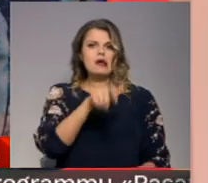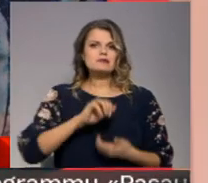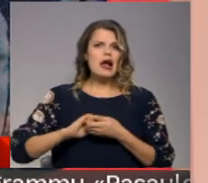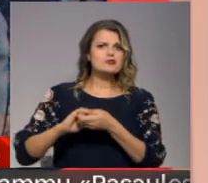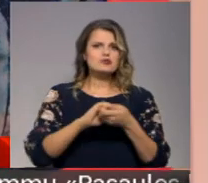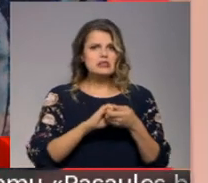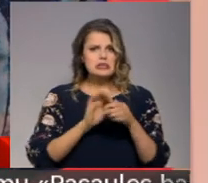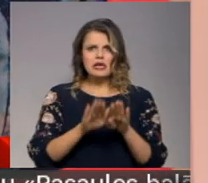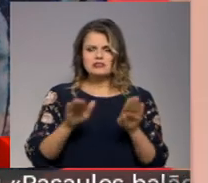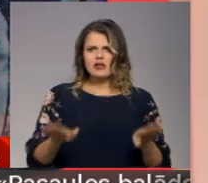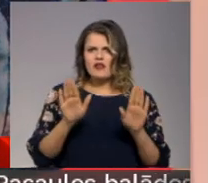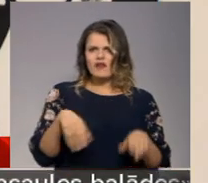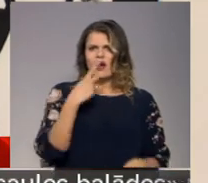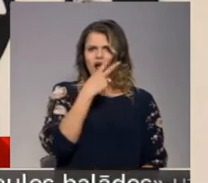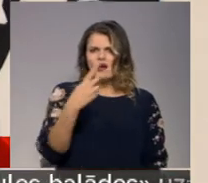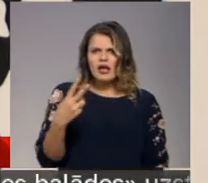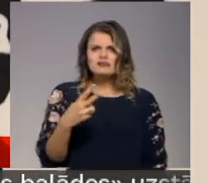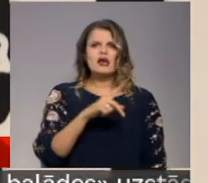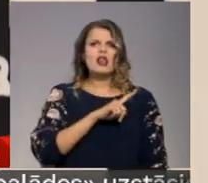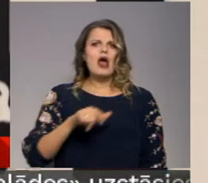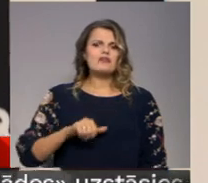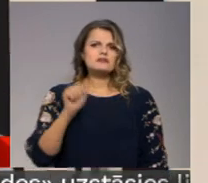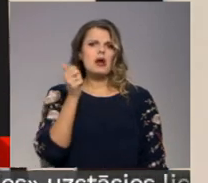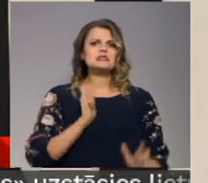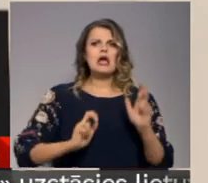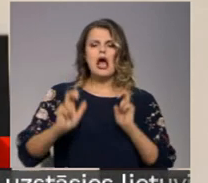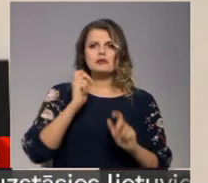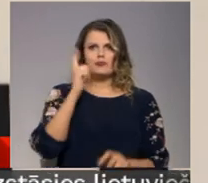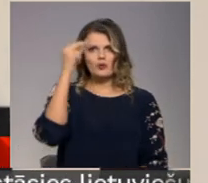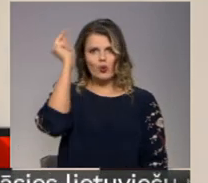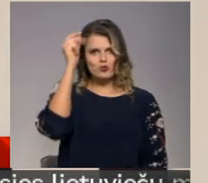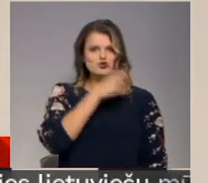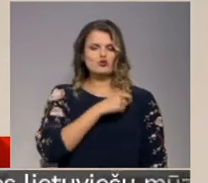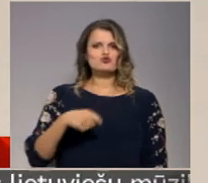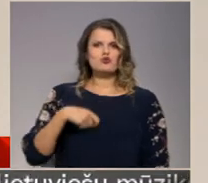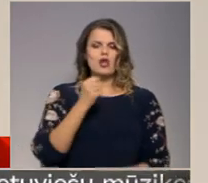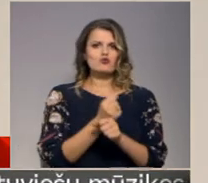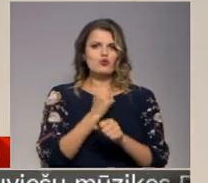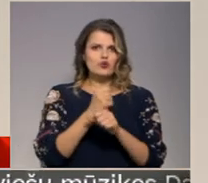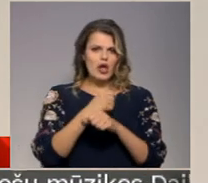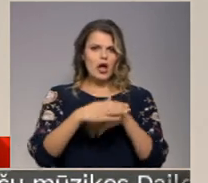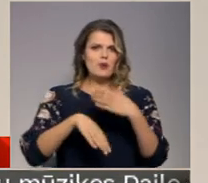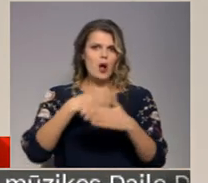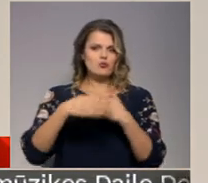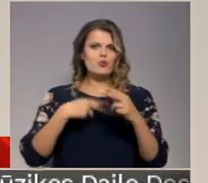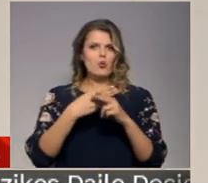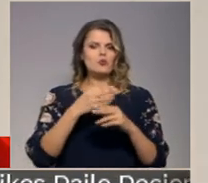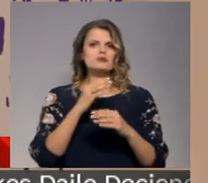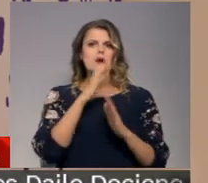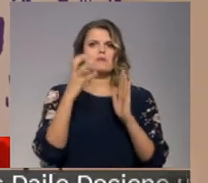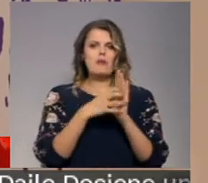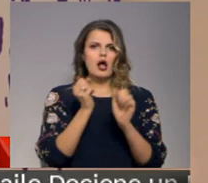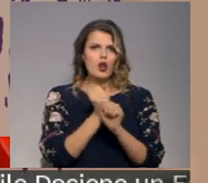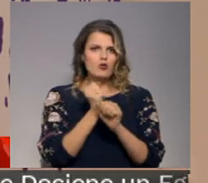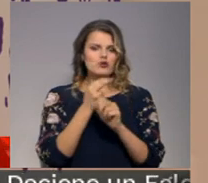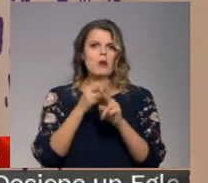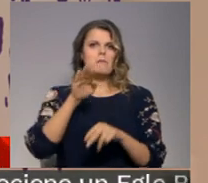arī mākslas akadēmijas pirmā kursa studentu gobelēni un bakalauru un maģistra diplomdarbi, kas izceļas ar daudzpusīgu pieeju tematu,